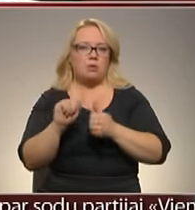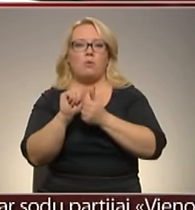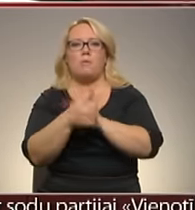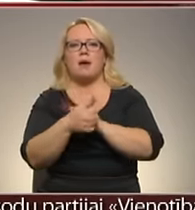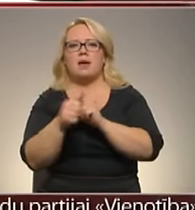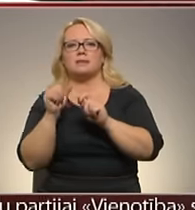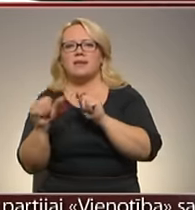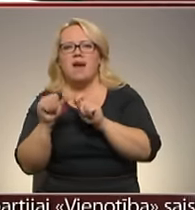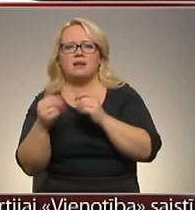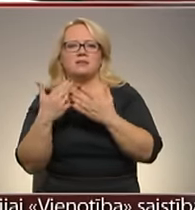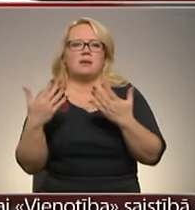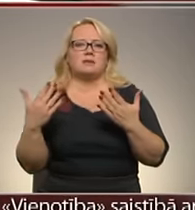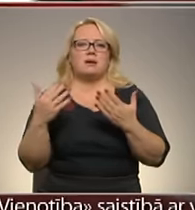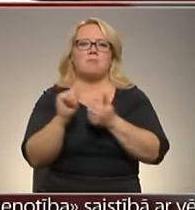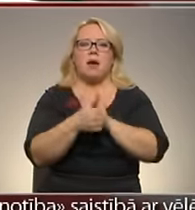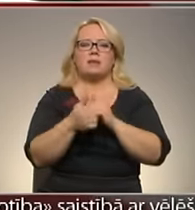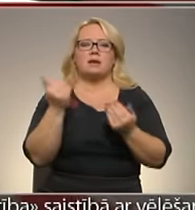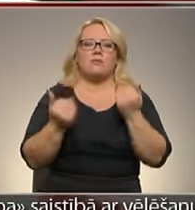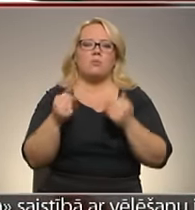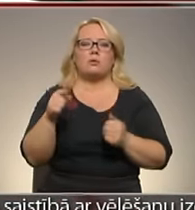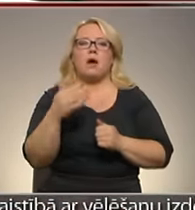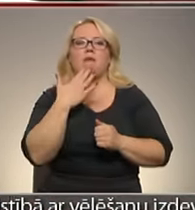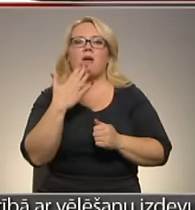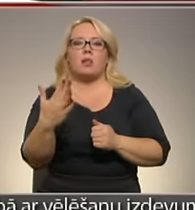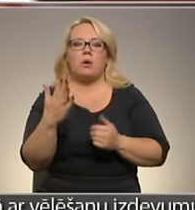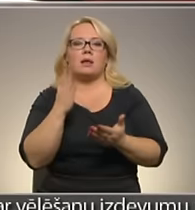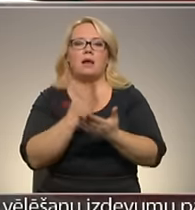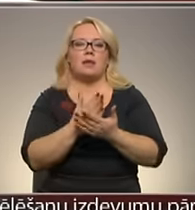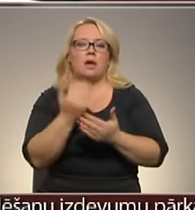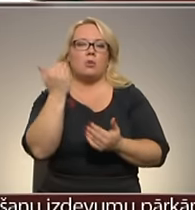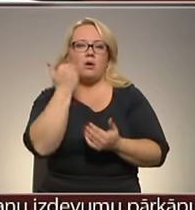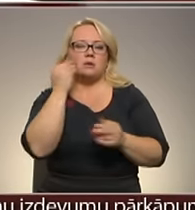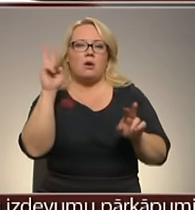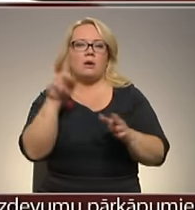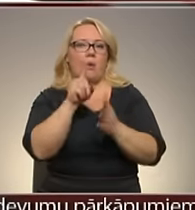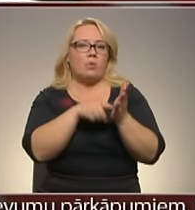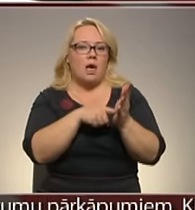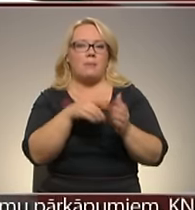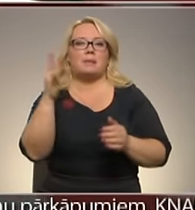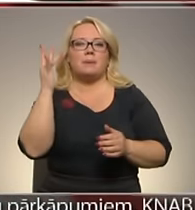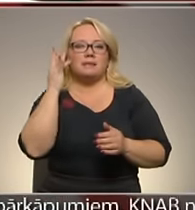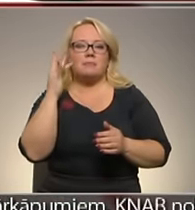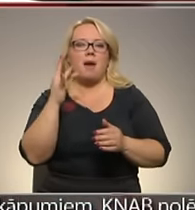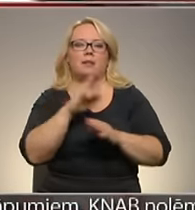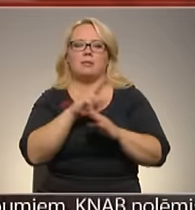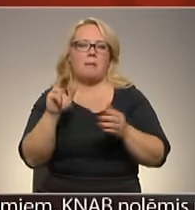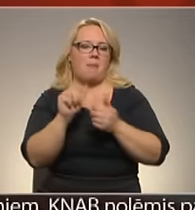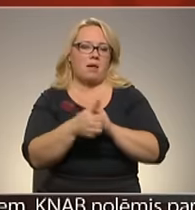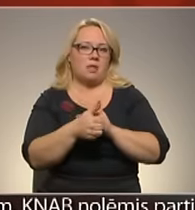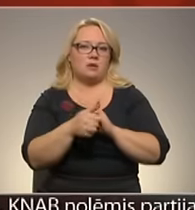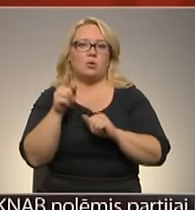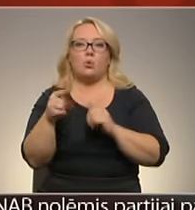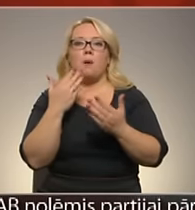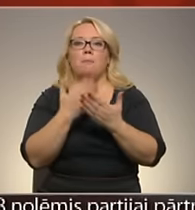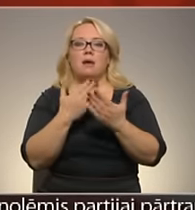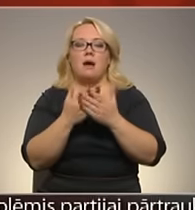nianses, mainās varbūt tiešām tā valoda, kā tiek formulēta jautājumi, bet principiāli viņa nemainās. Un to jau arī pierādīja